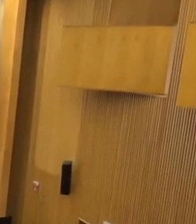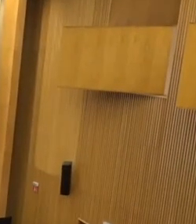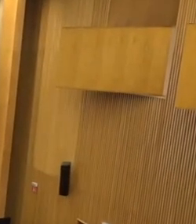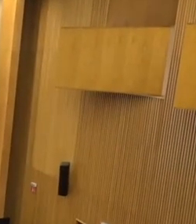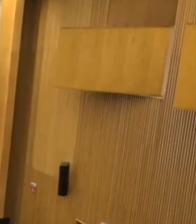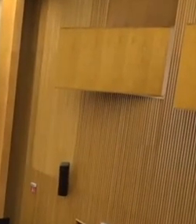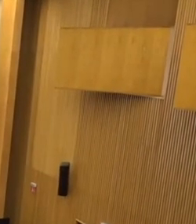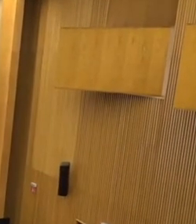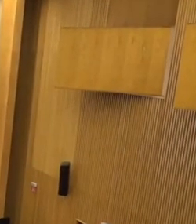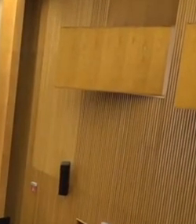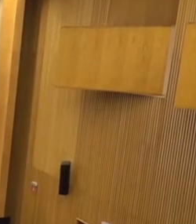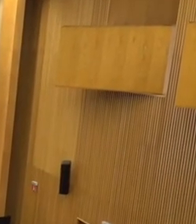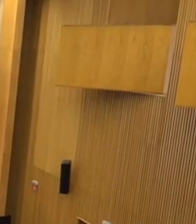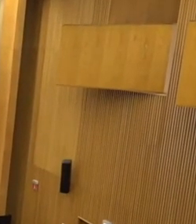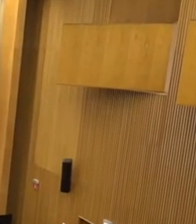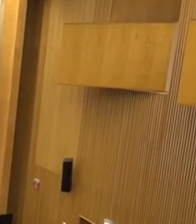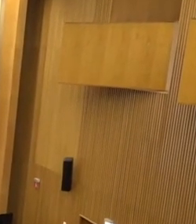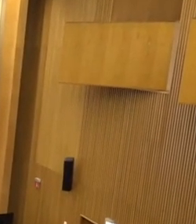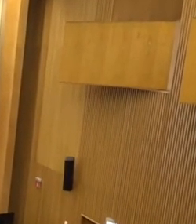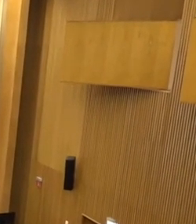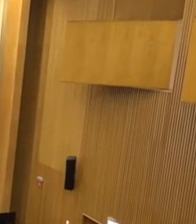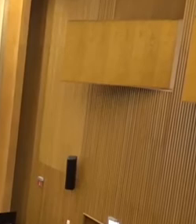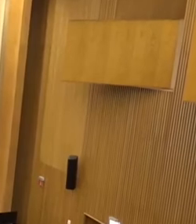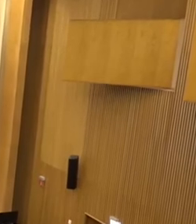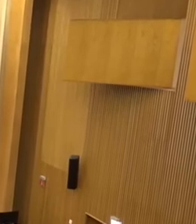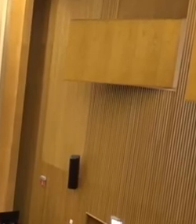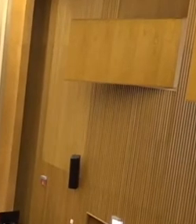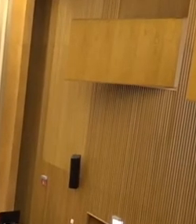Herr Latzinski Gegenrede bitteschön